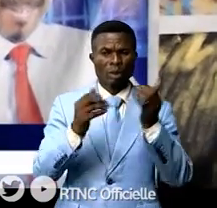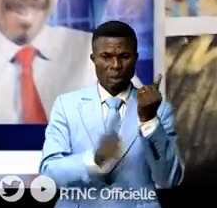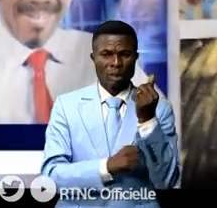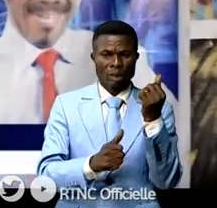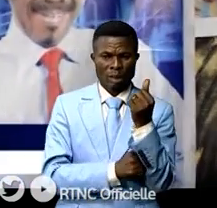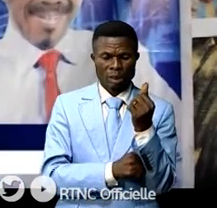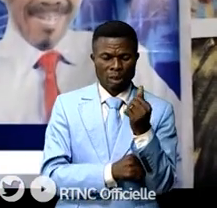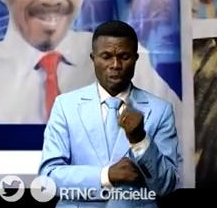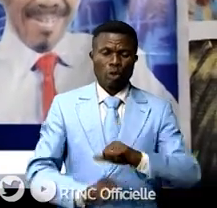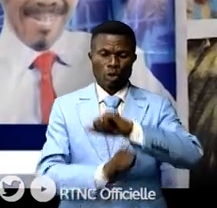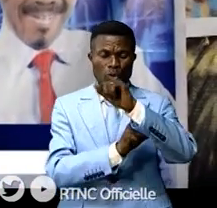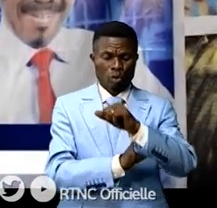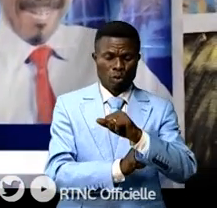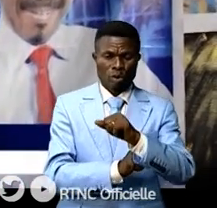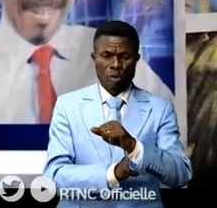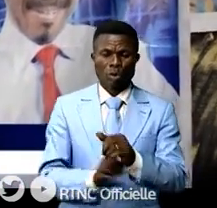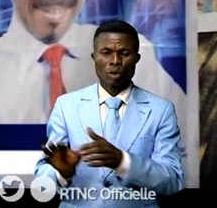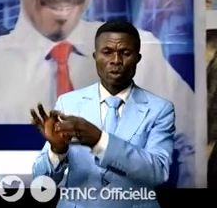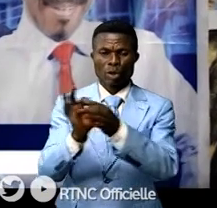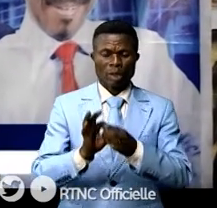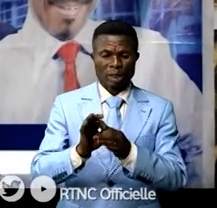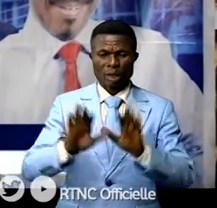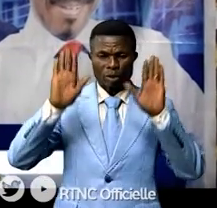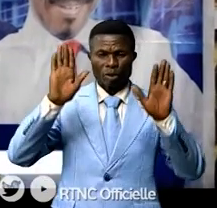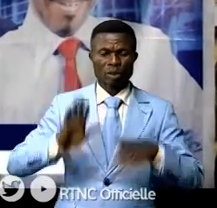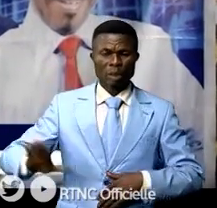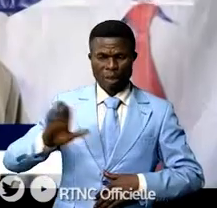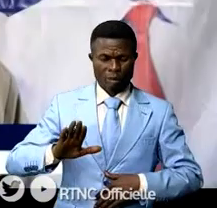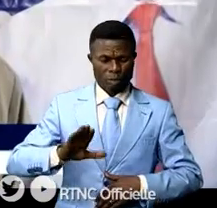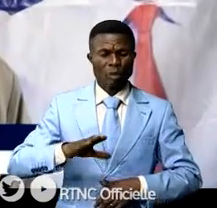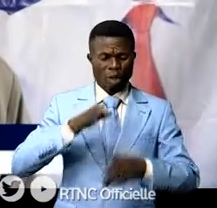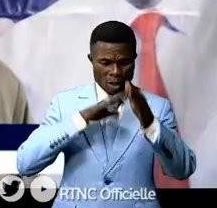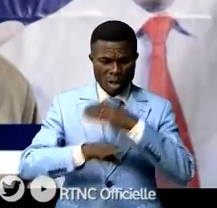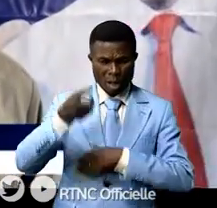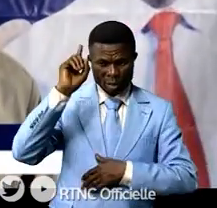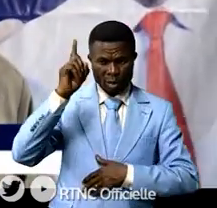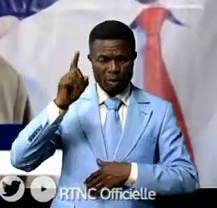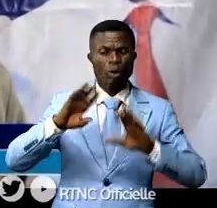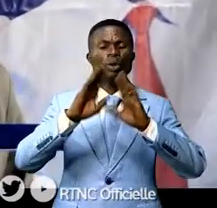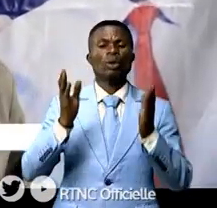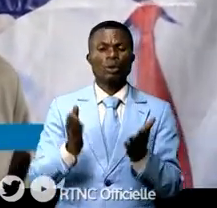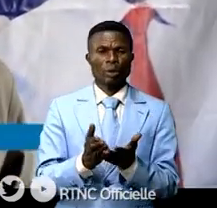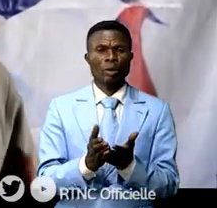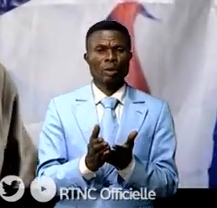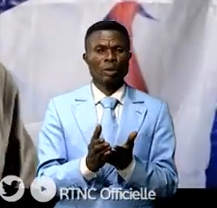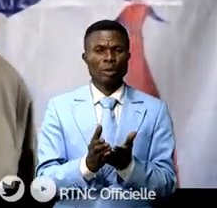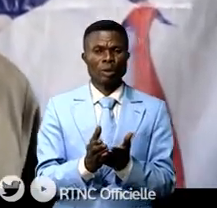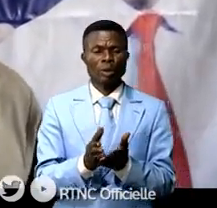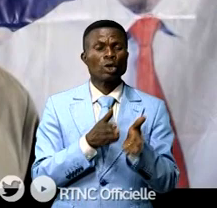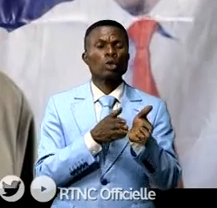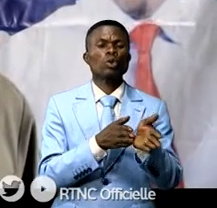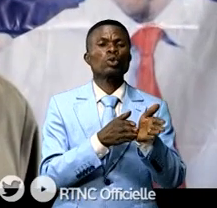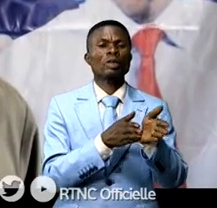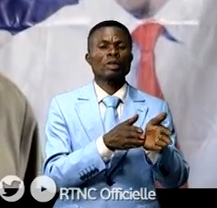'Union sacrée et nous y avons d'ailleurs adhéré dès les premières heures et voilà tous derrière moi pour suivre